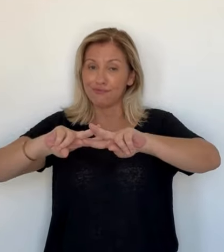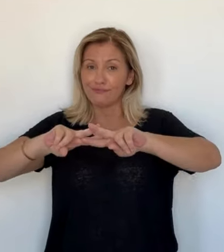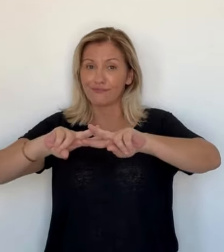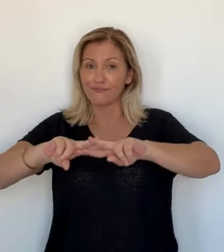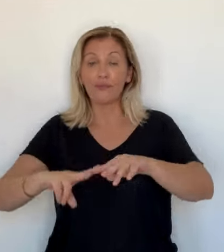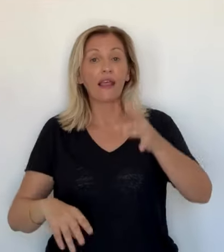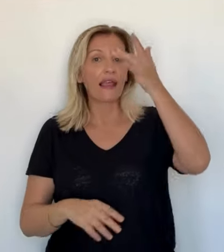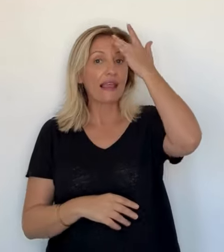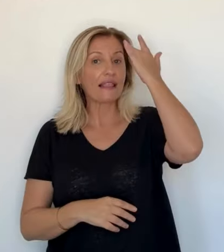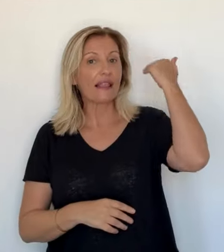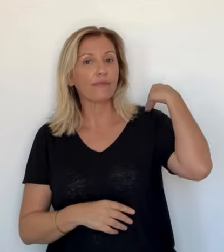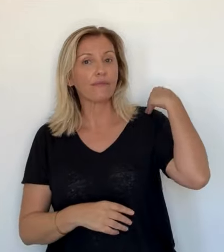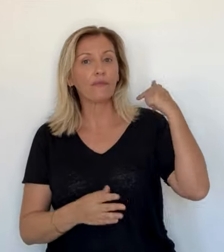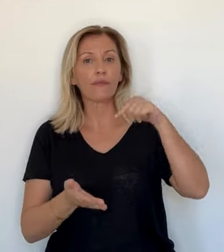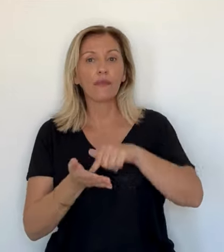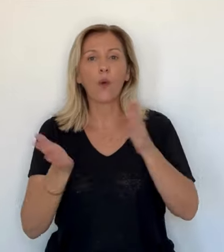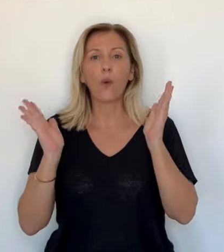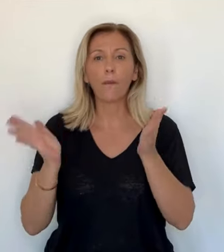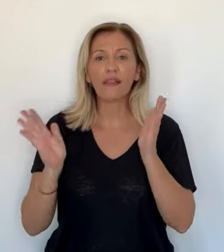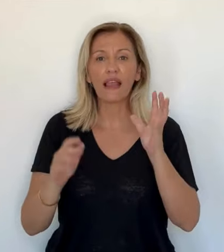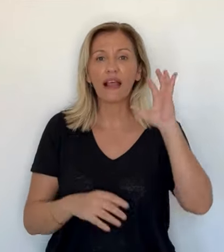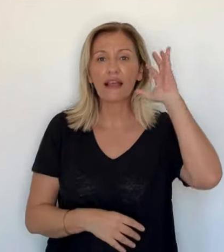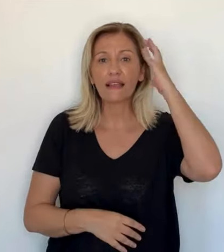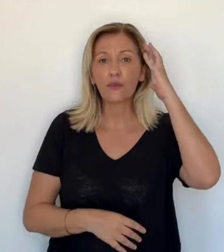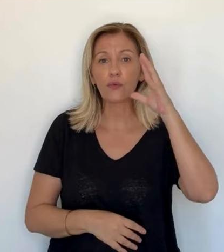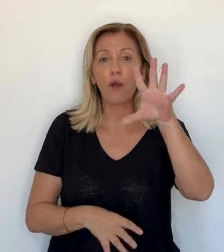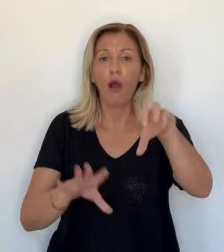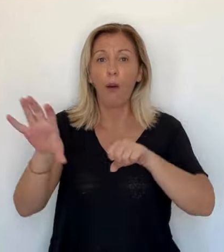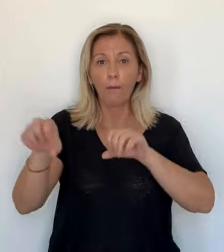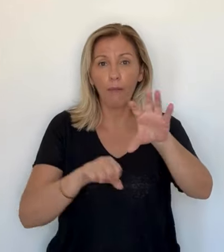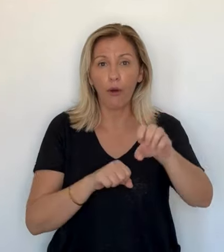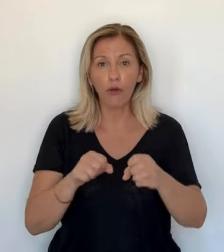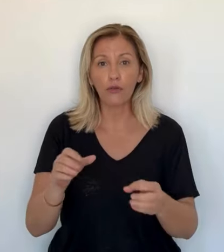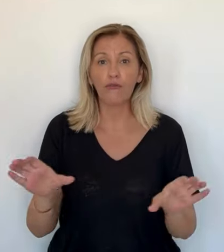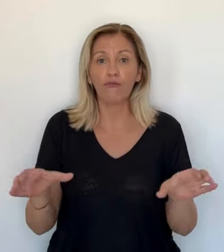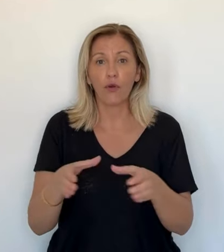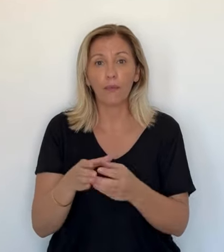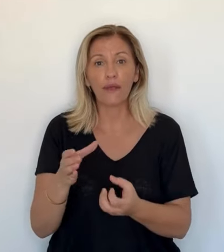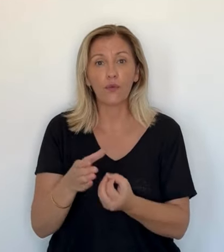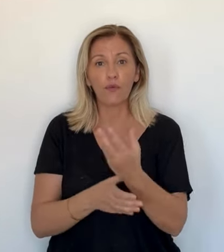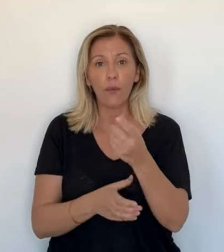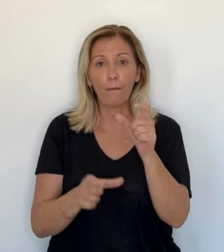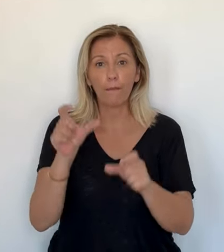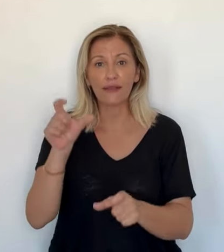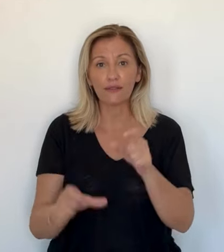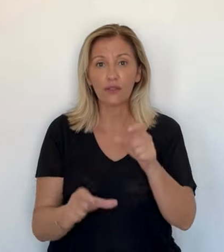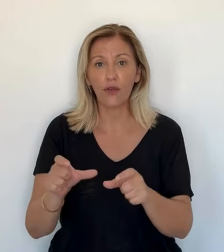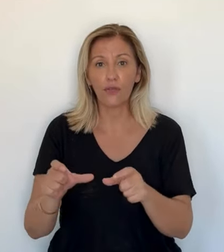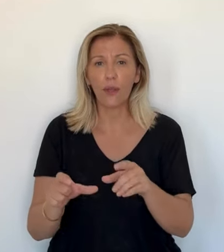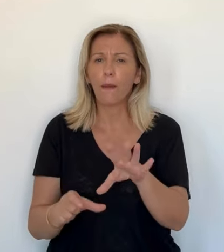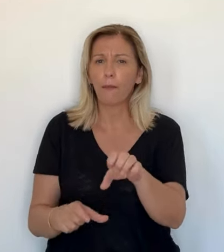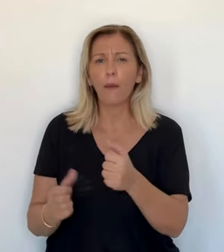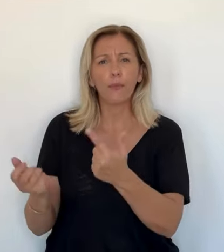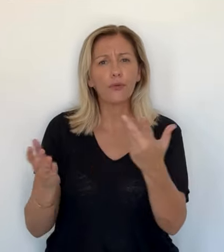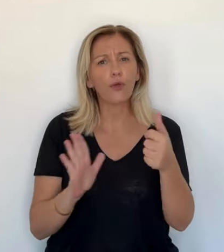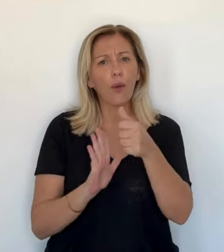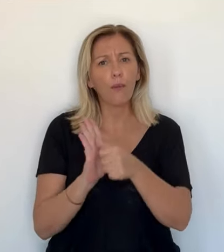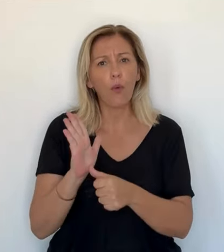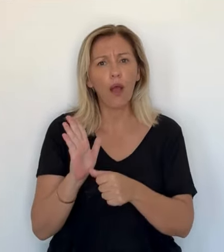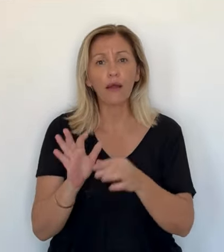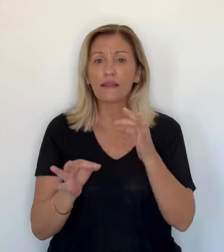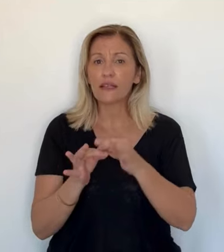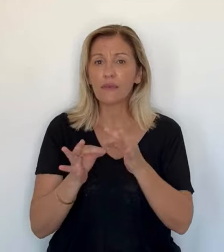Alors, respirez la bouche ouverte, normalement. Castellucci procède cet été à des recrutements et des formations étalées sur plusieurs mois.